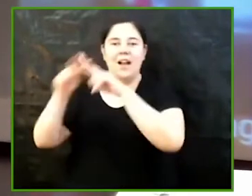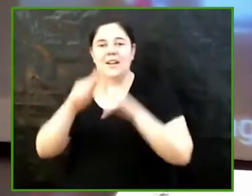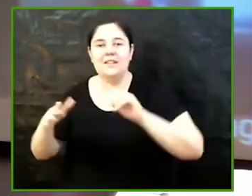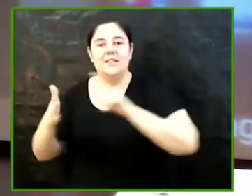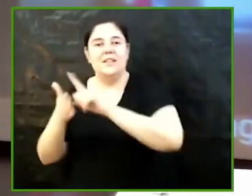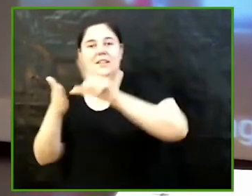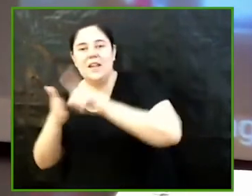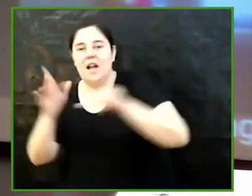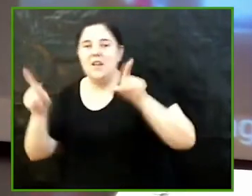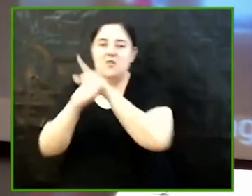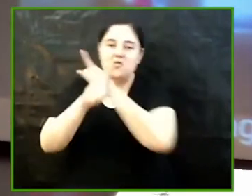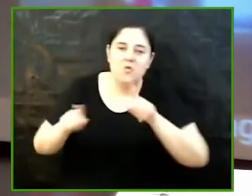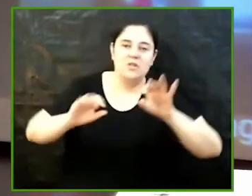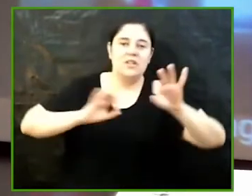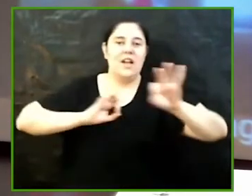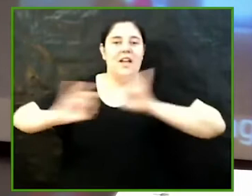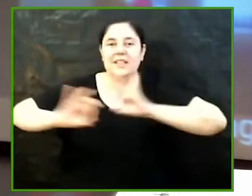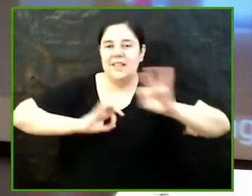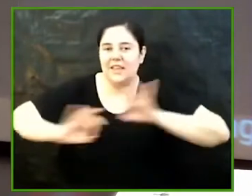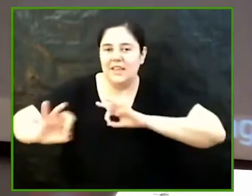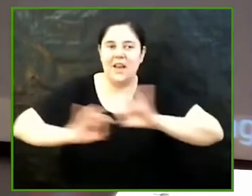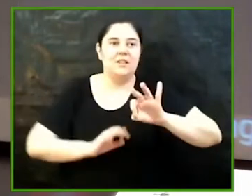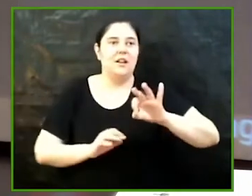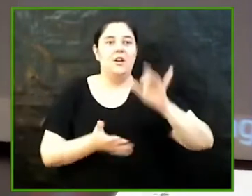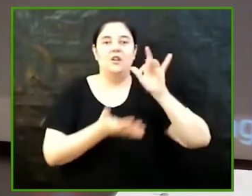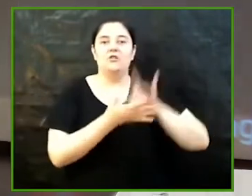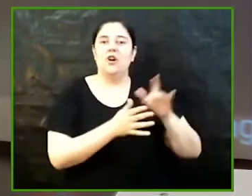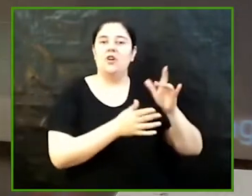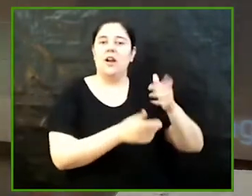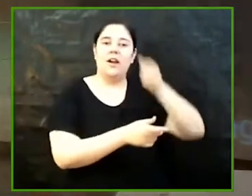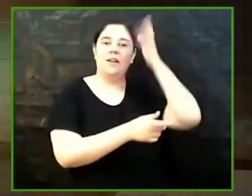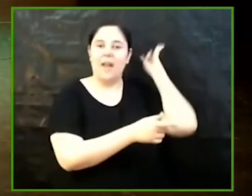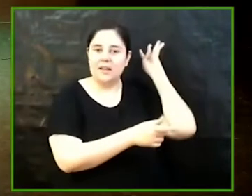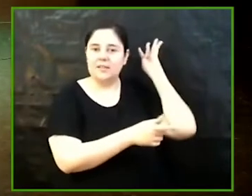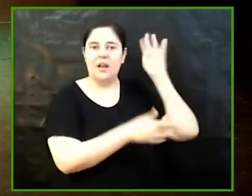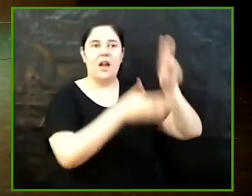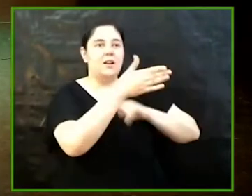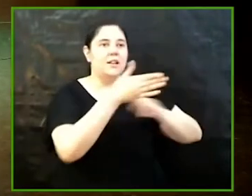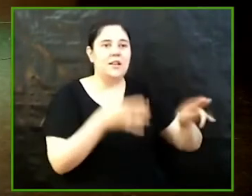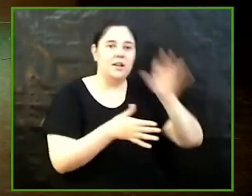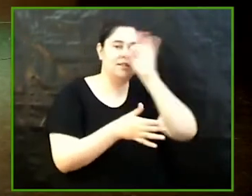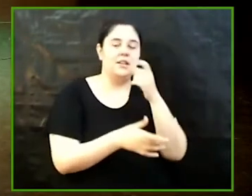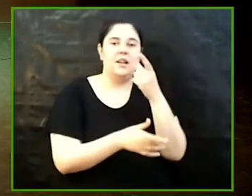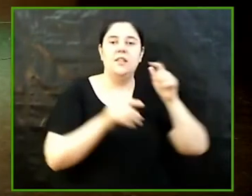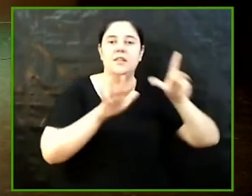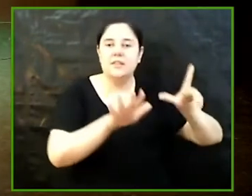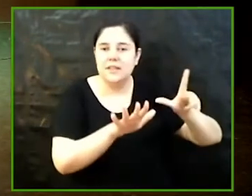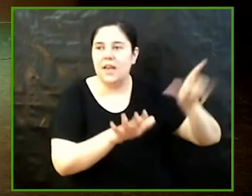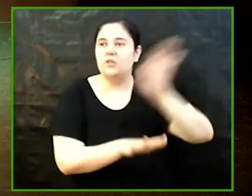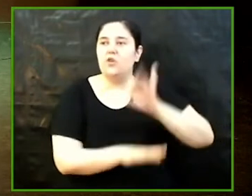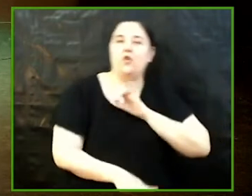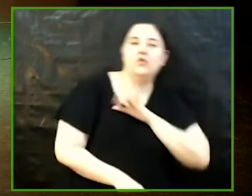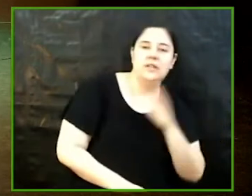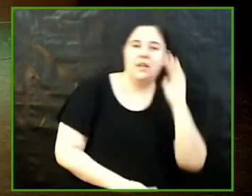teatrals. Hem viatjat des de l'antiga Grècia a'Anglaterra del segle XVII a Xile, al Japó o a l'espai virtual d'Instagram.